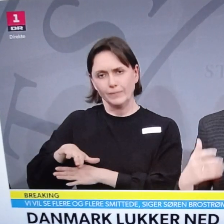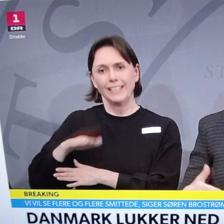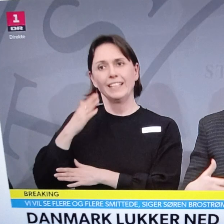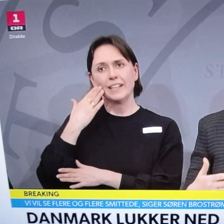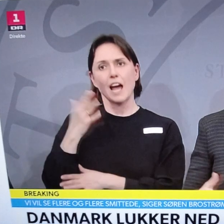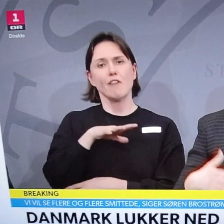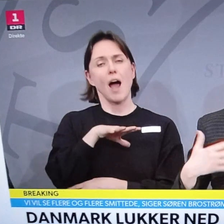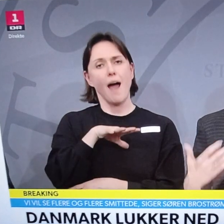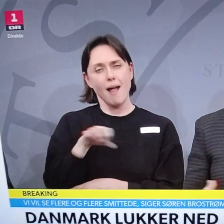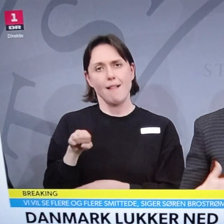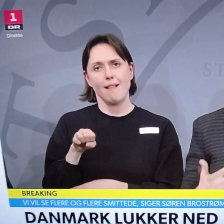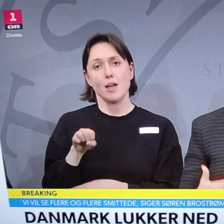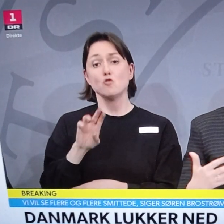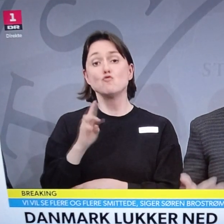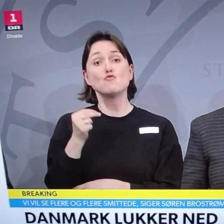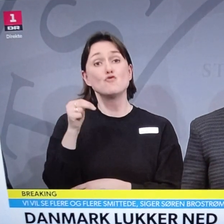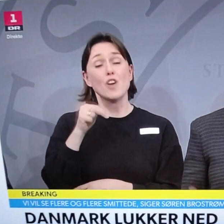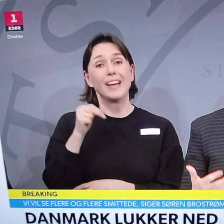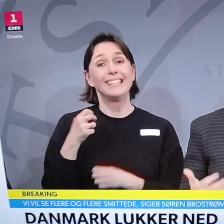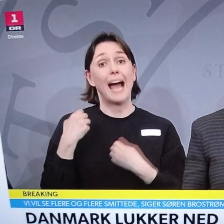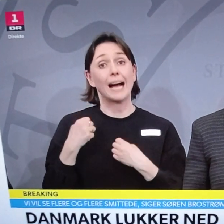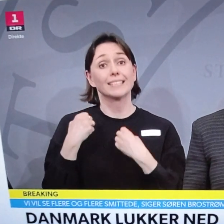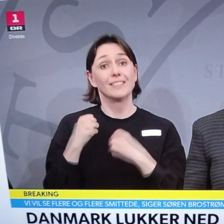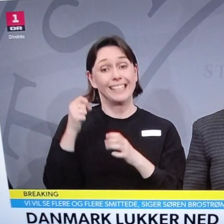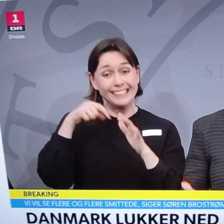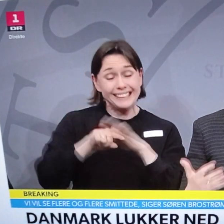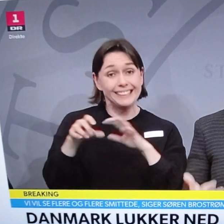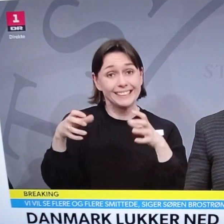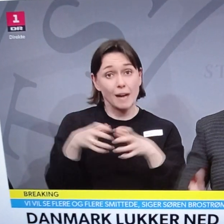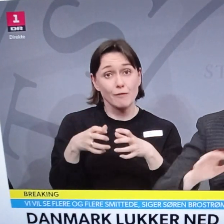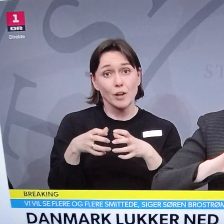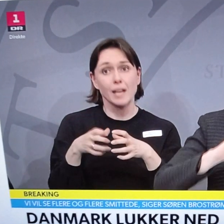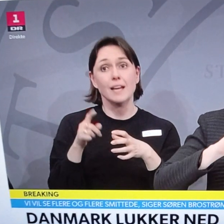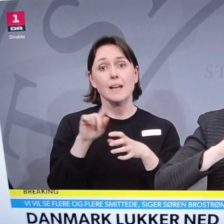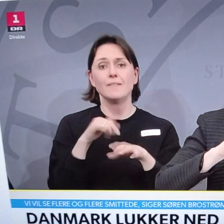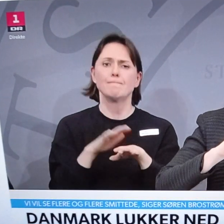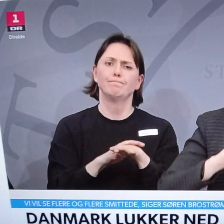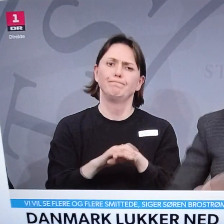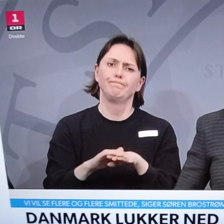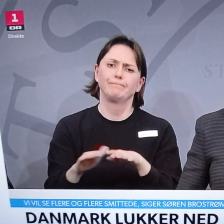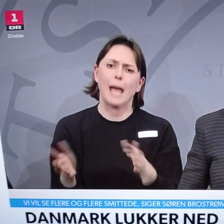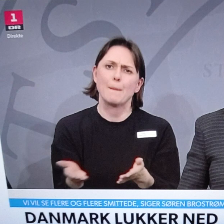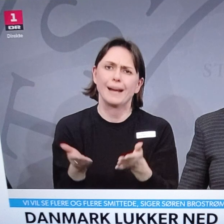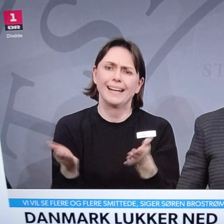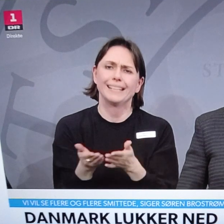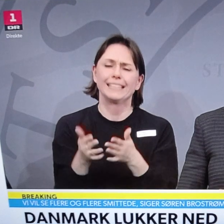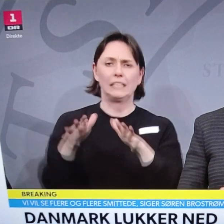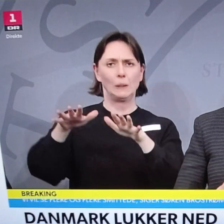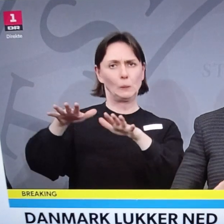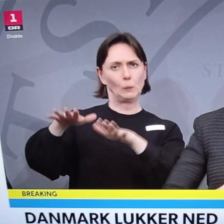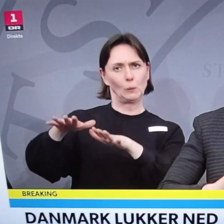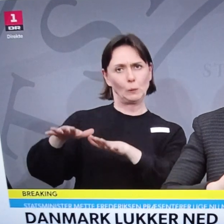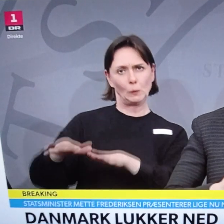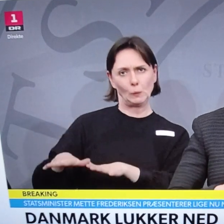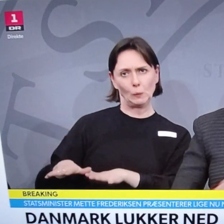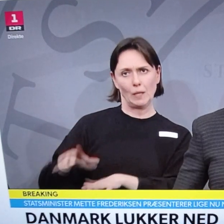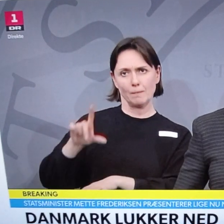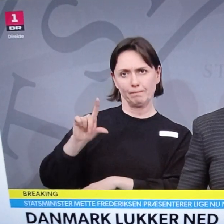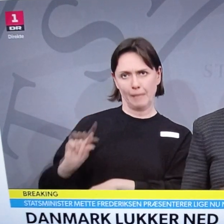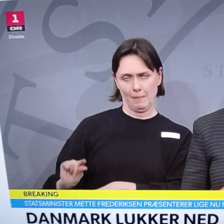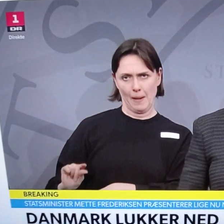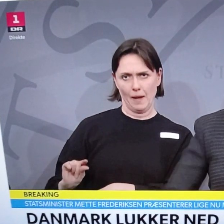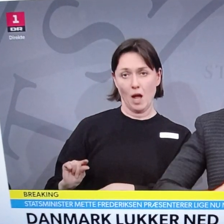unødvendig aktivitet i samfundet appellerer vi til, dråsles ned og i